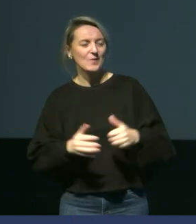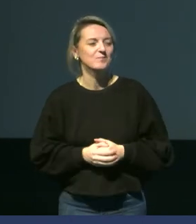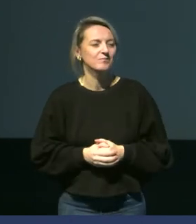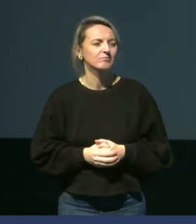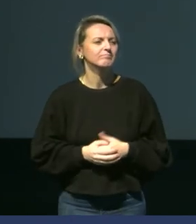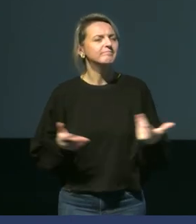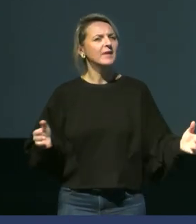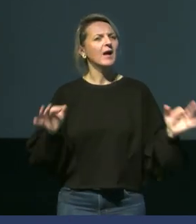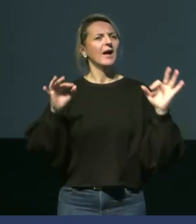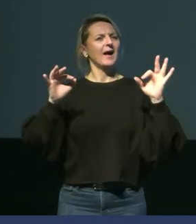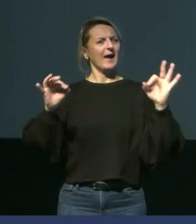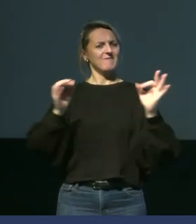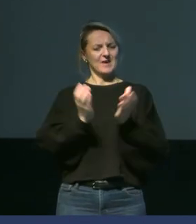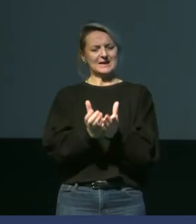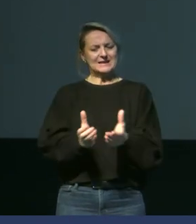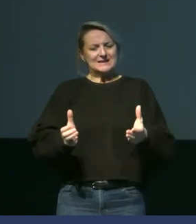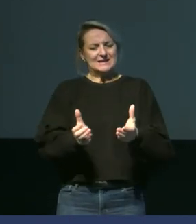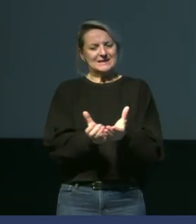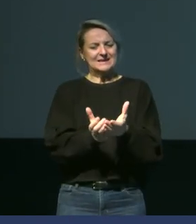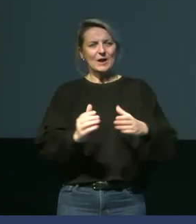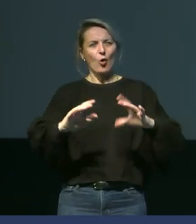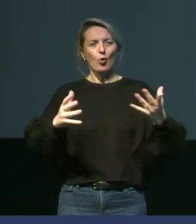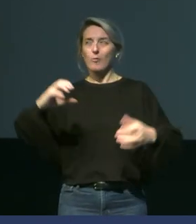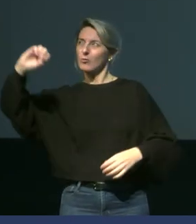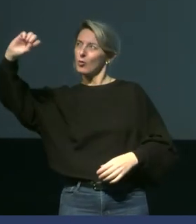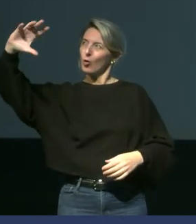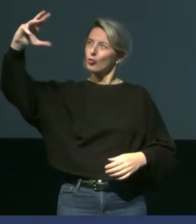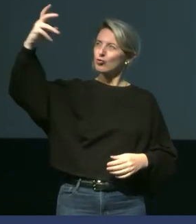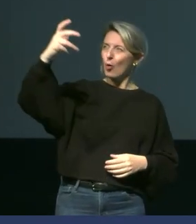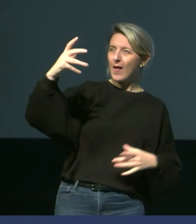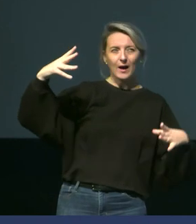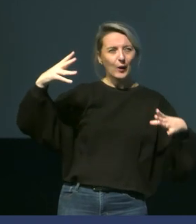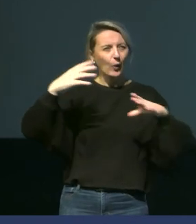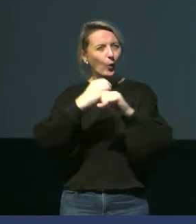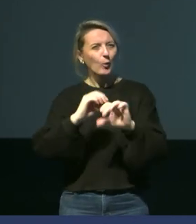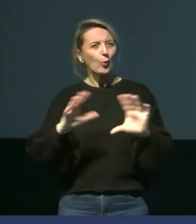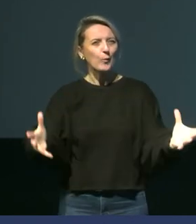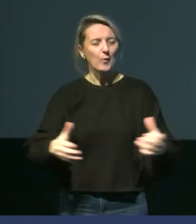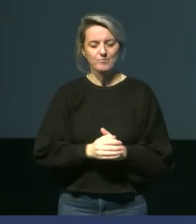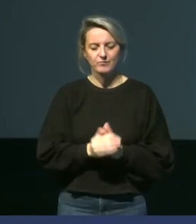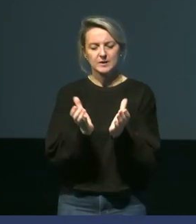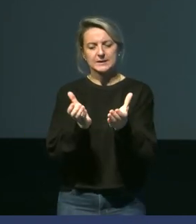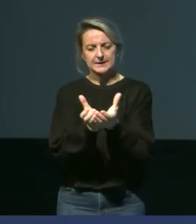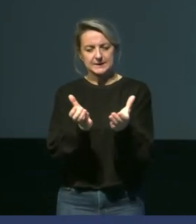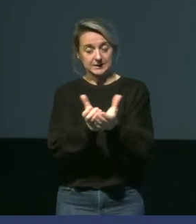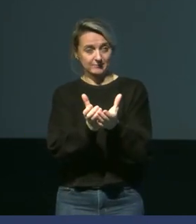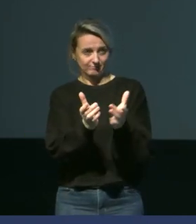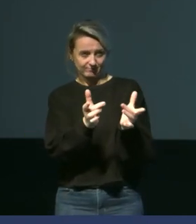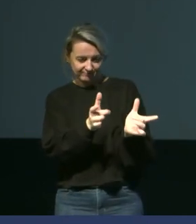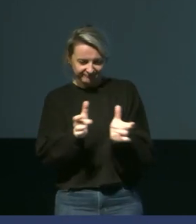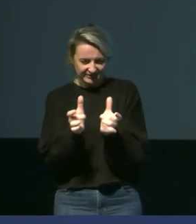lié à l'exposition des nids par rapport aux radiations solaires. Donc, on a étudié des nids qui étaient, lorsqu'ils faisaient beau,